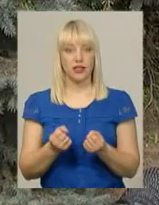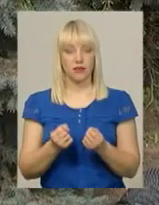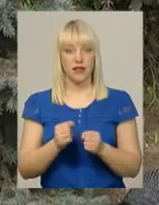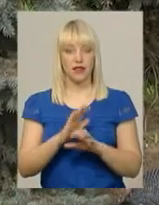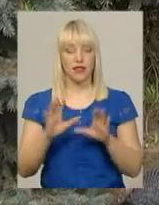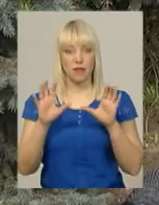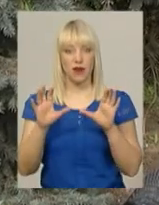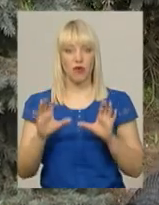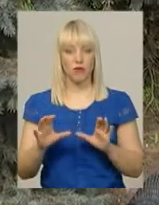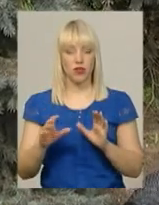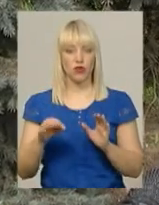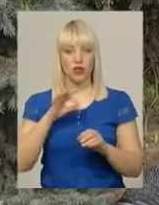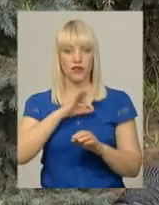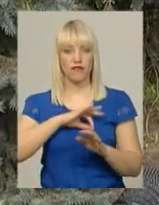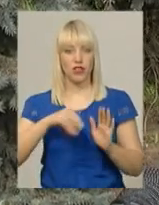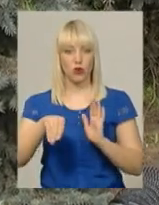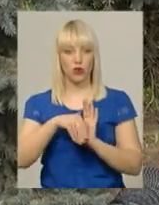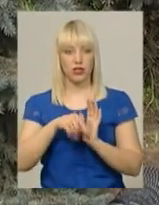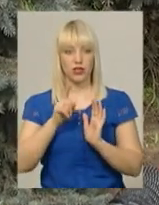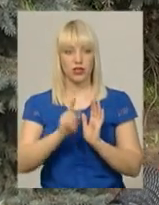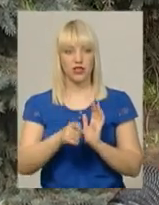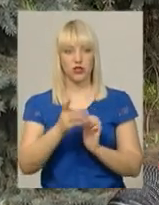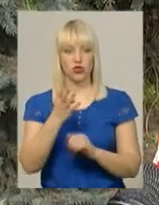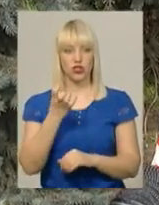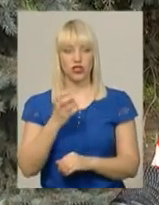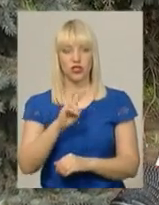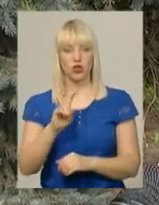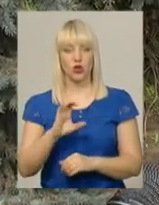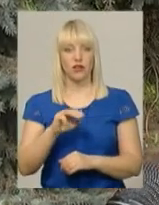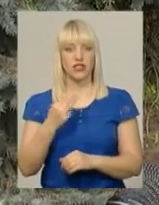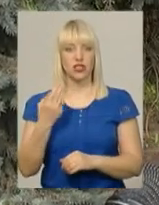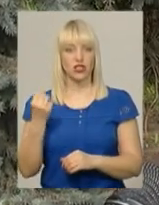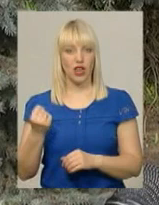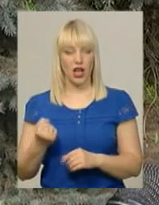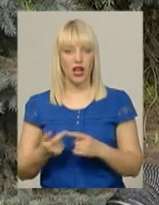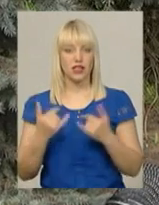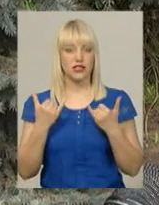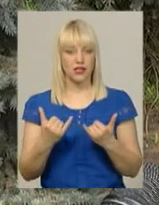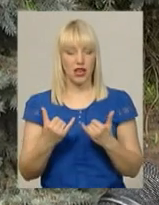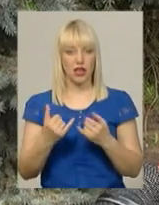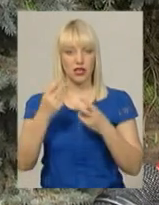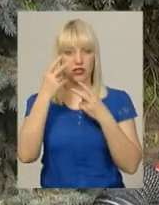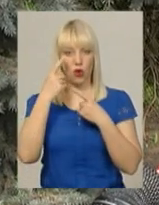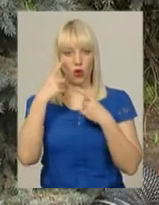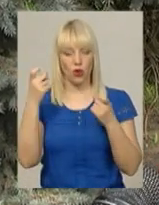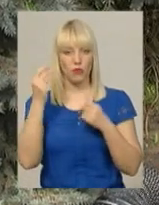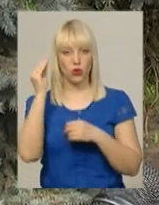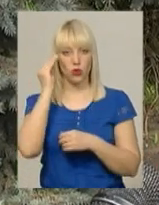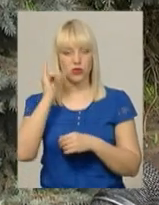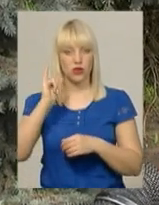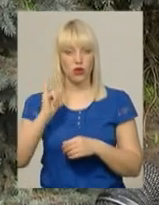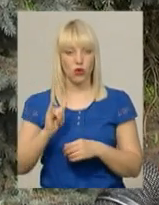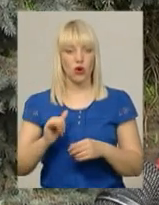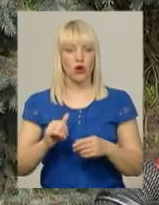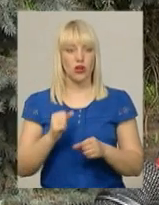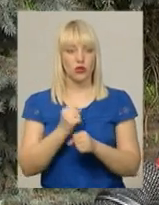неправомірної вигоди у розмірі 1300 доларів США. Наразі обох оголошено про підозру у скоєнні